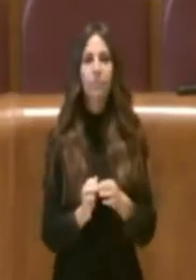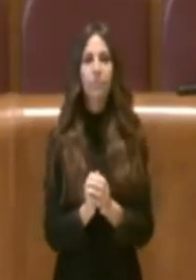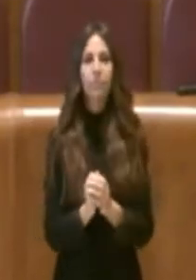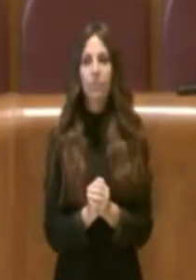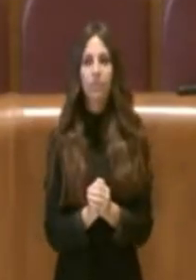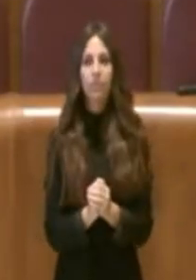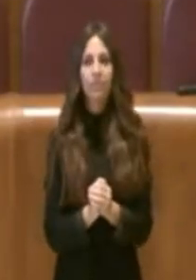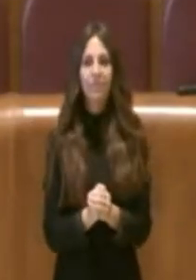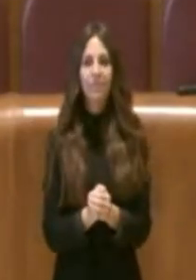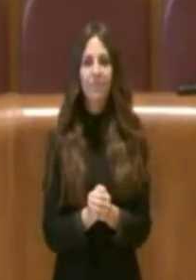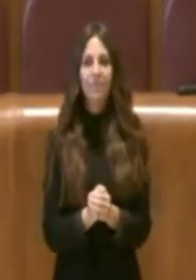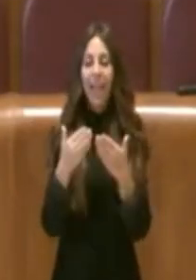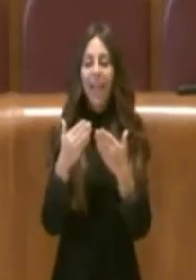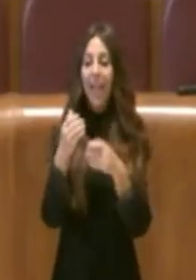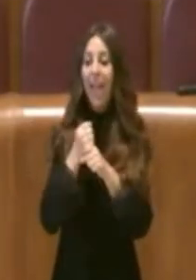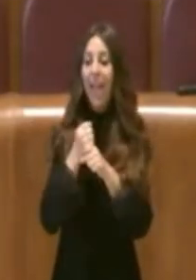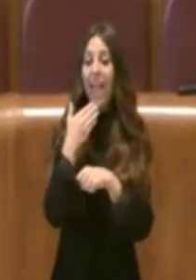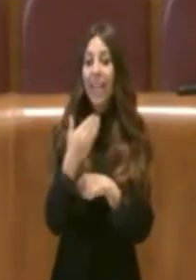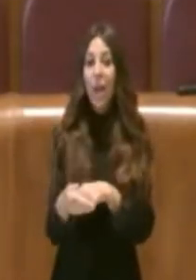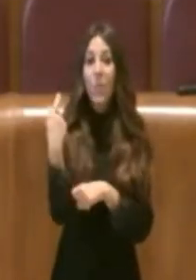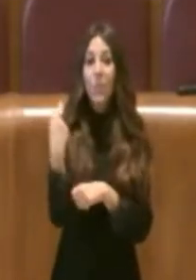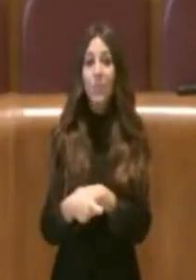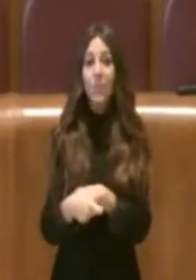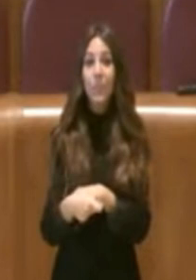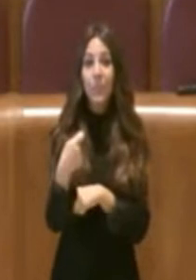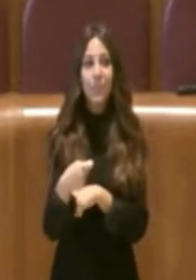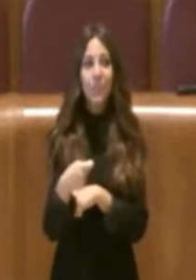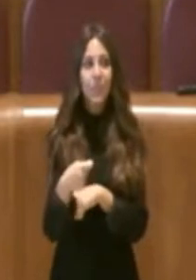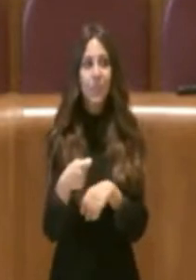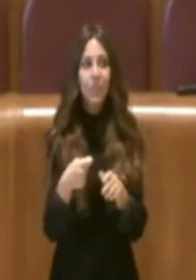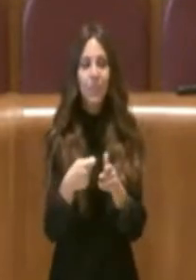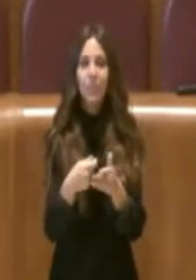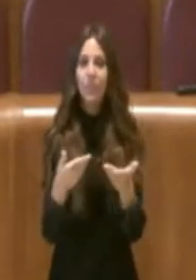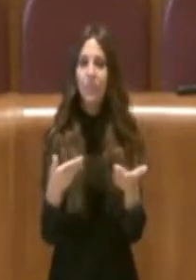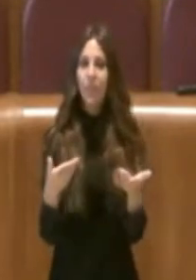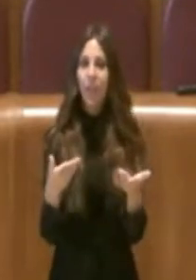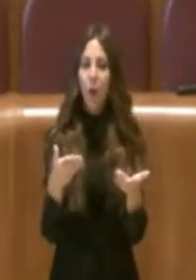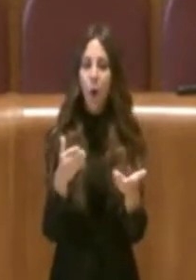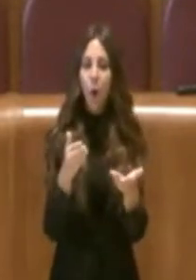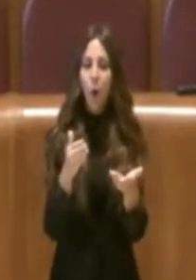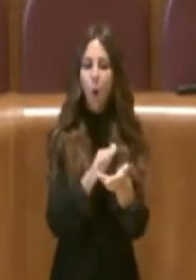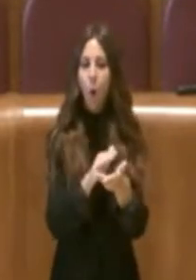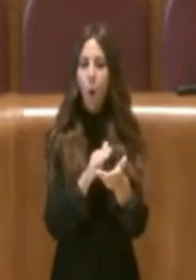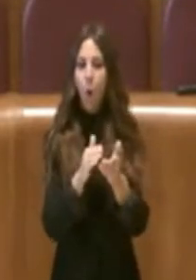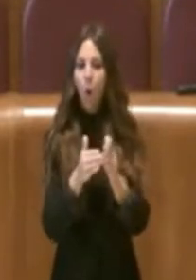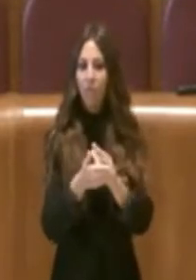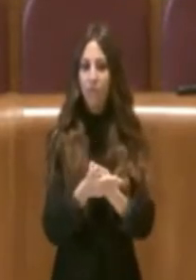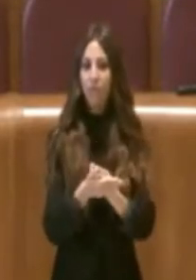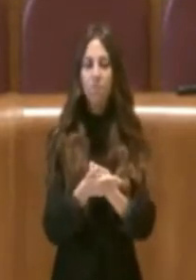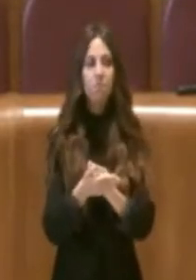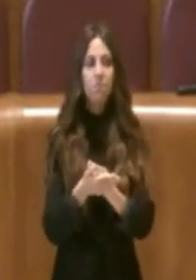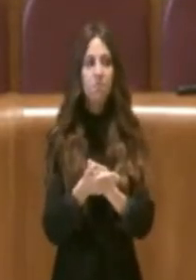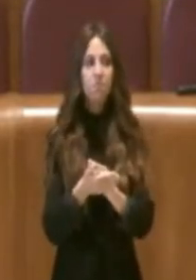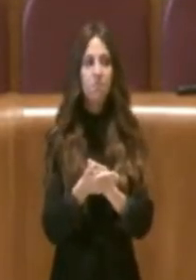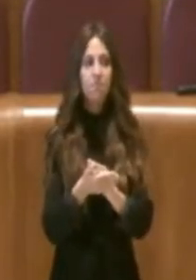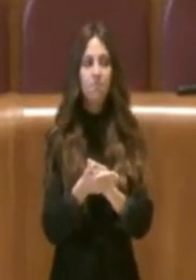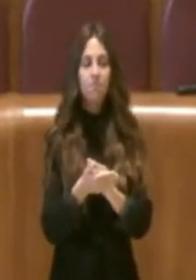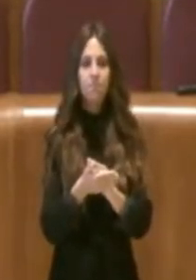Grazie Presidente. Stiamo parlando di una convenzione che riguarda il